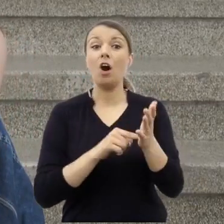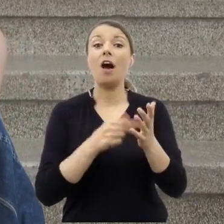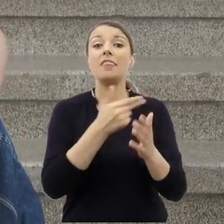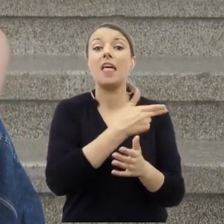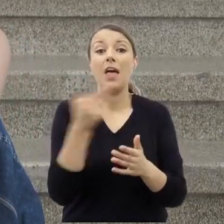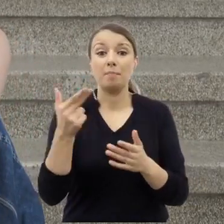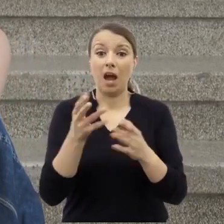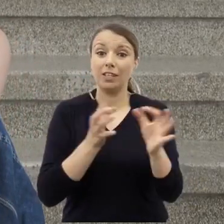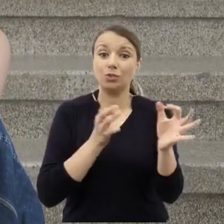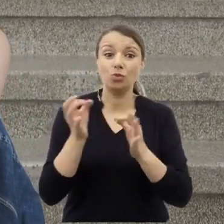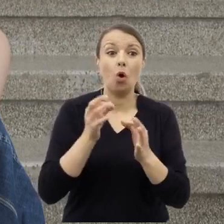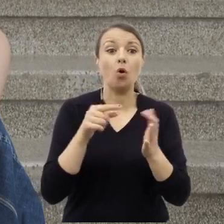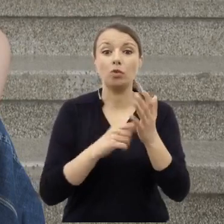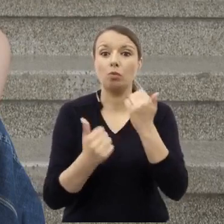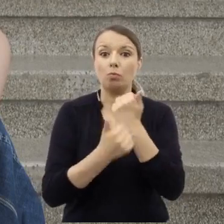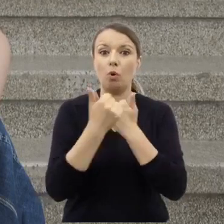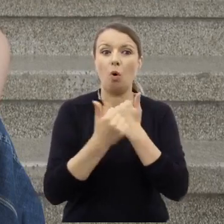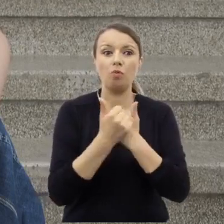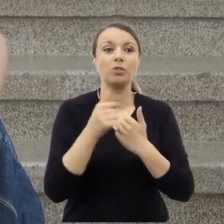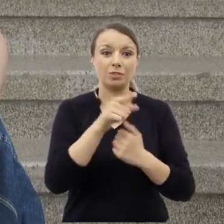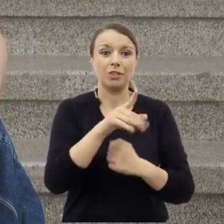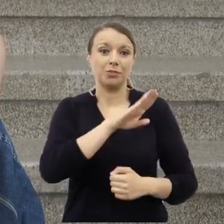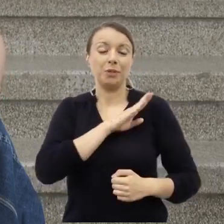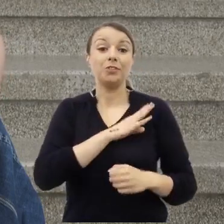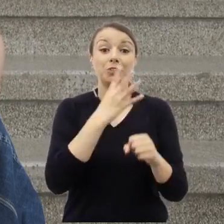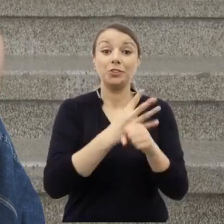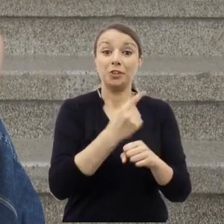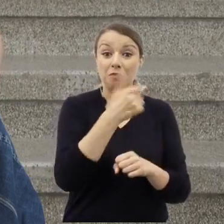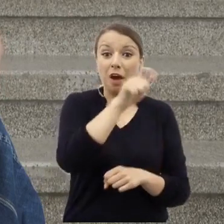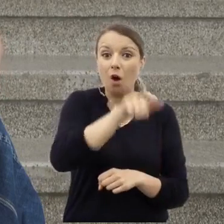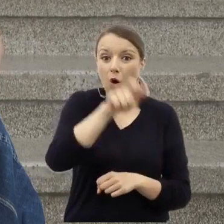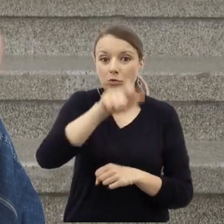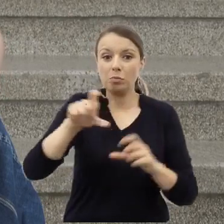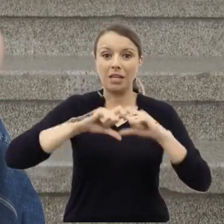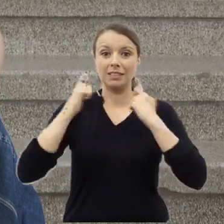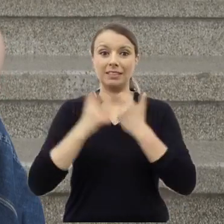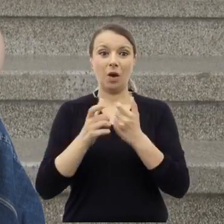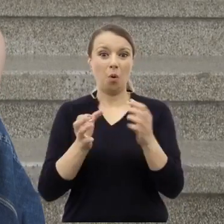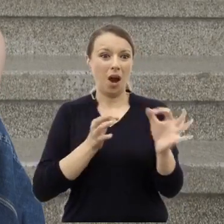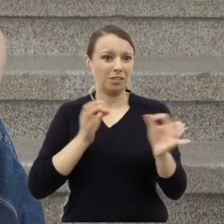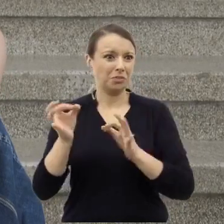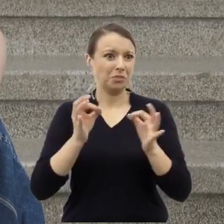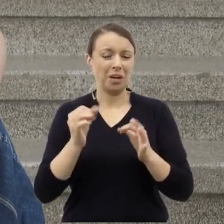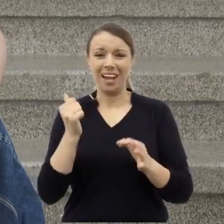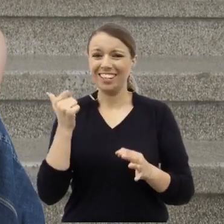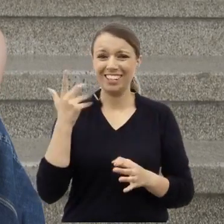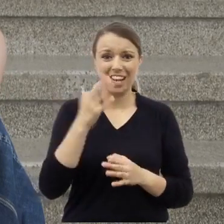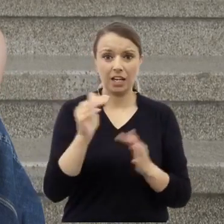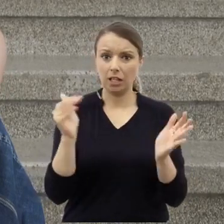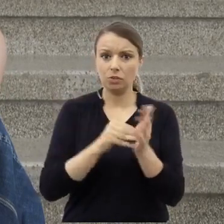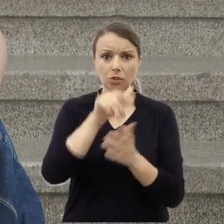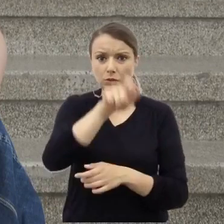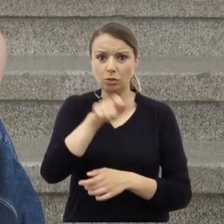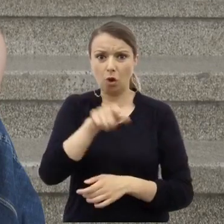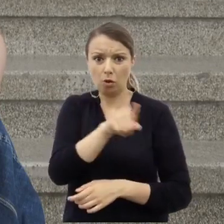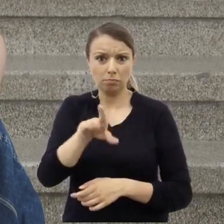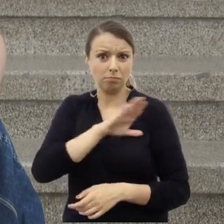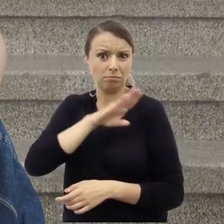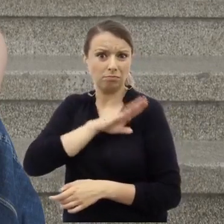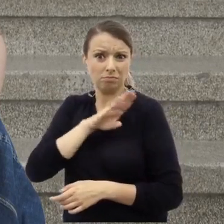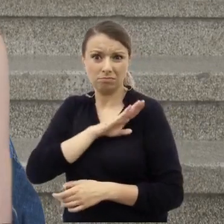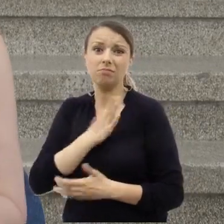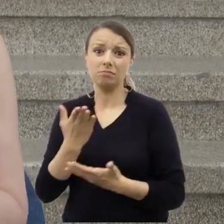śmierć tych 42 osób, a w historii śmierć dobrych kilku tysięcy osób, ponieważ